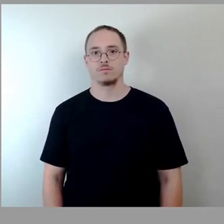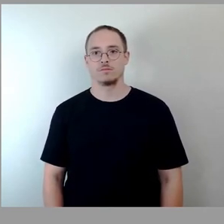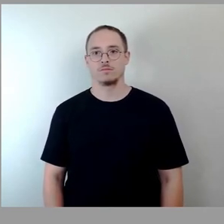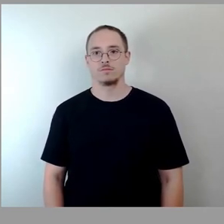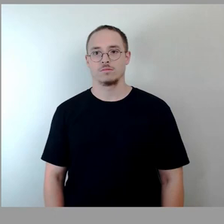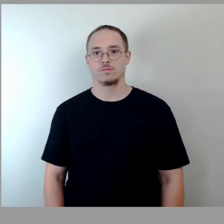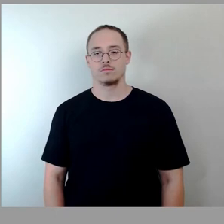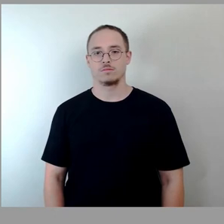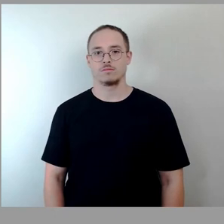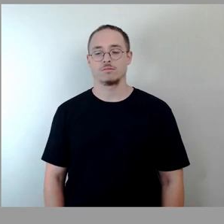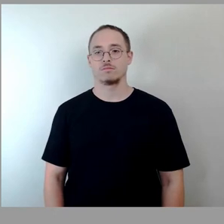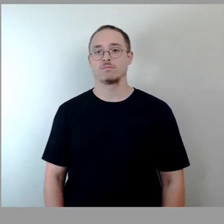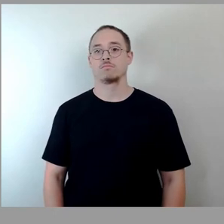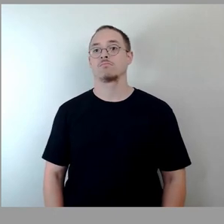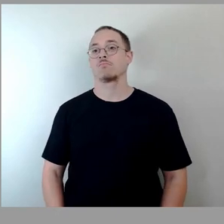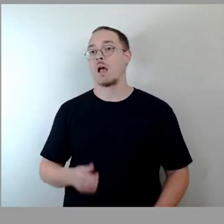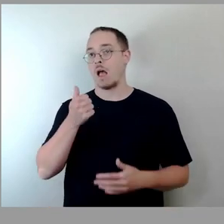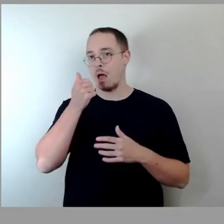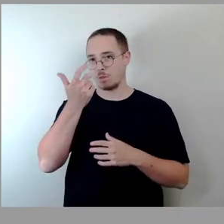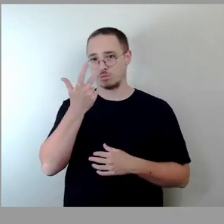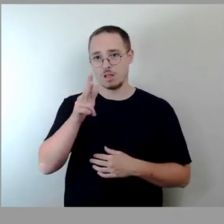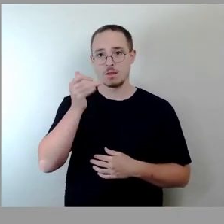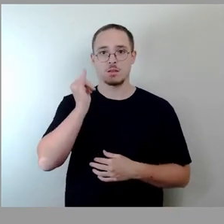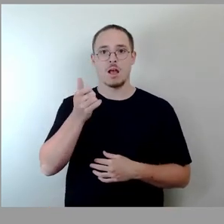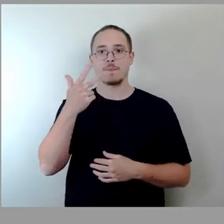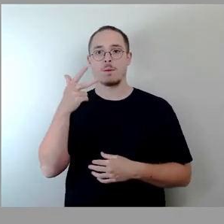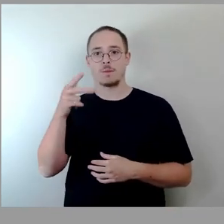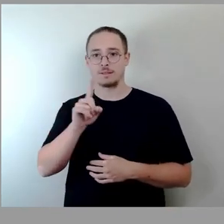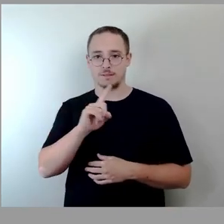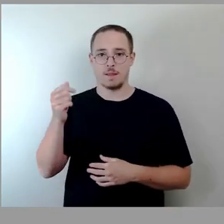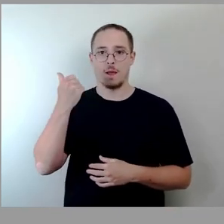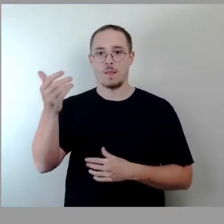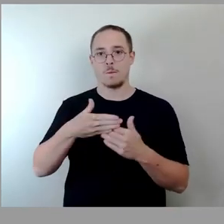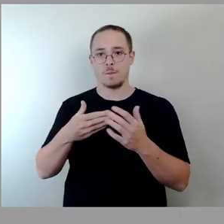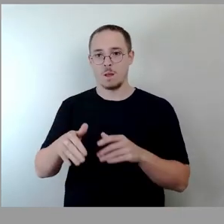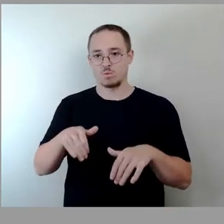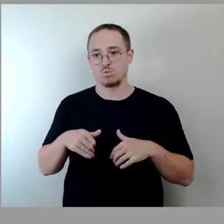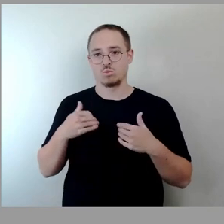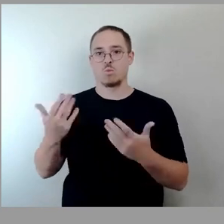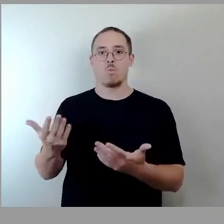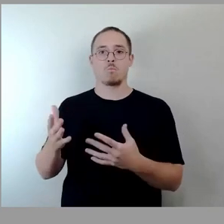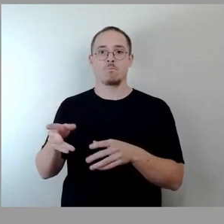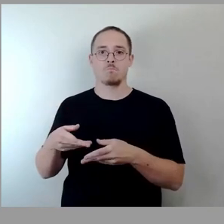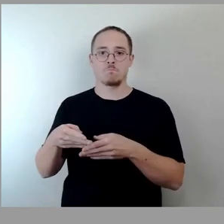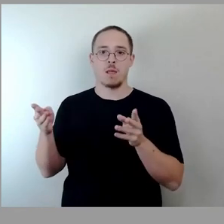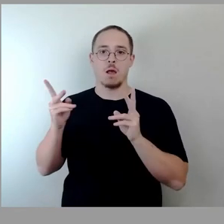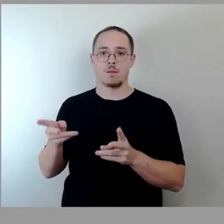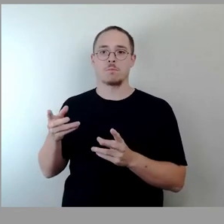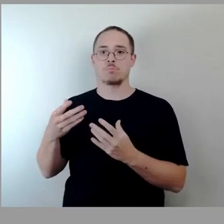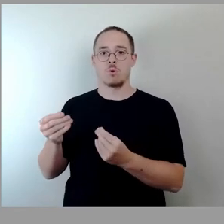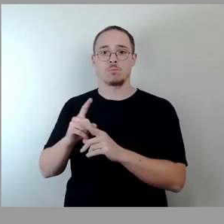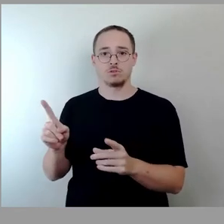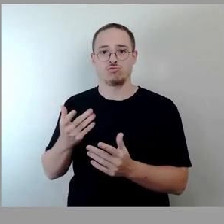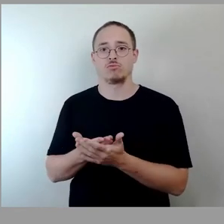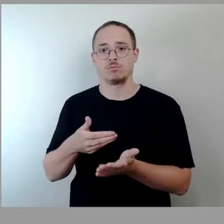Das hätte allerdings mit 31, 33, nein, jetzt keine Mehrheit gefunden. Und da bleibt jetzt erst